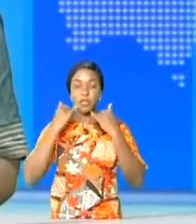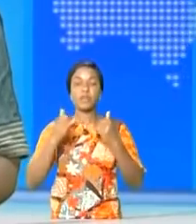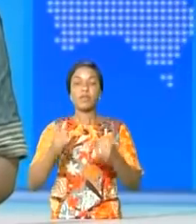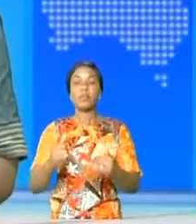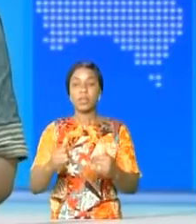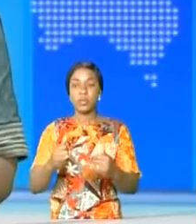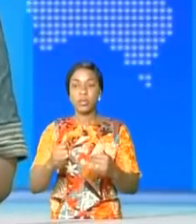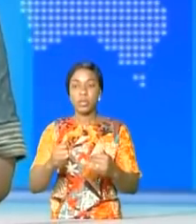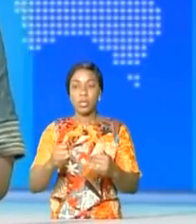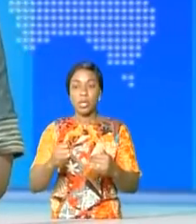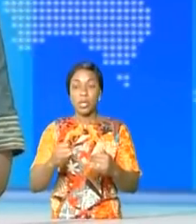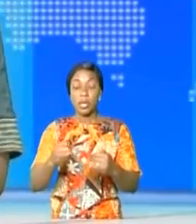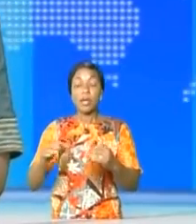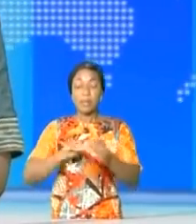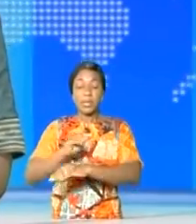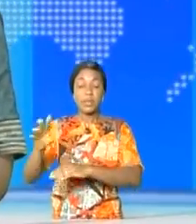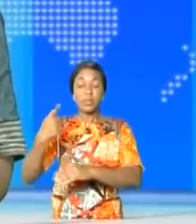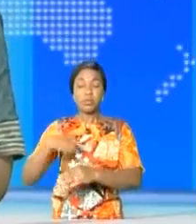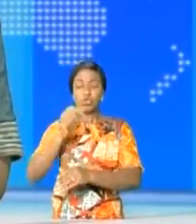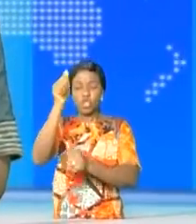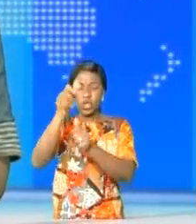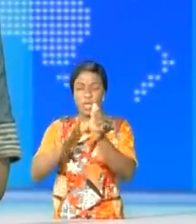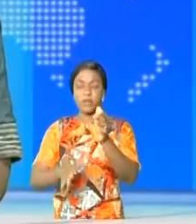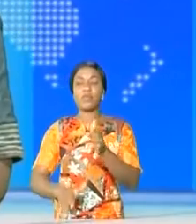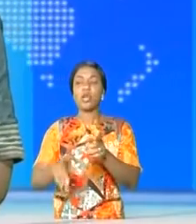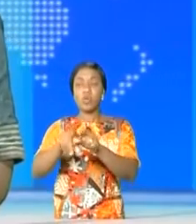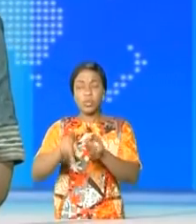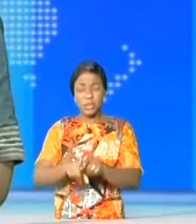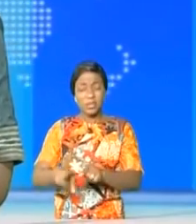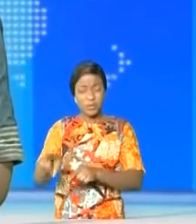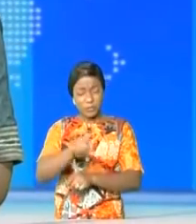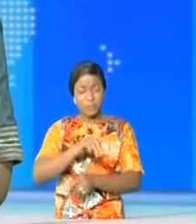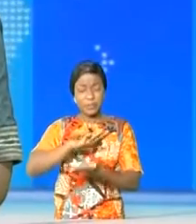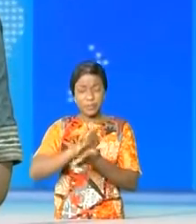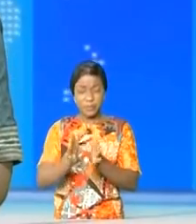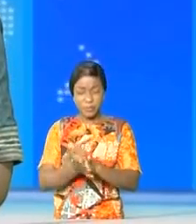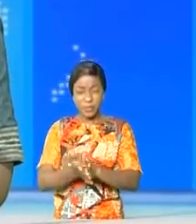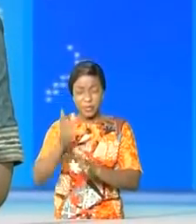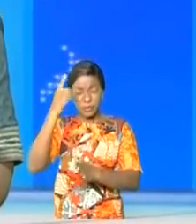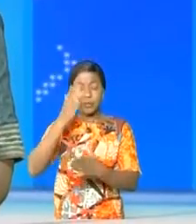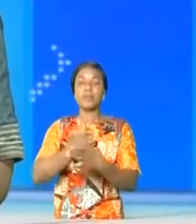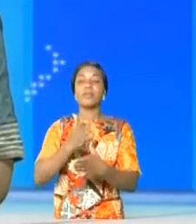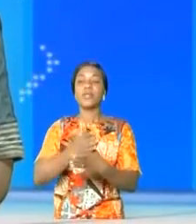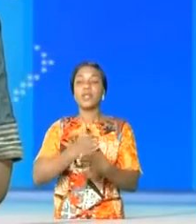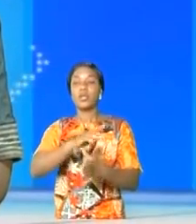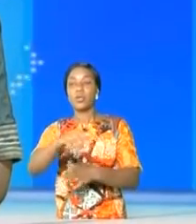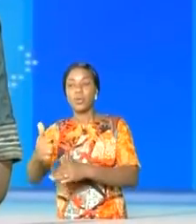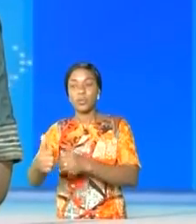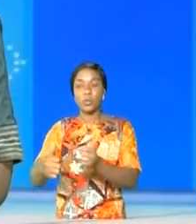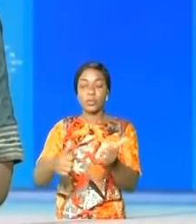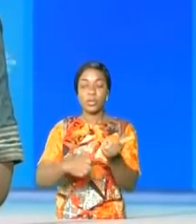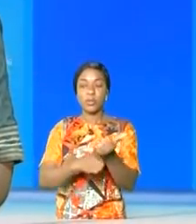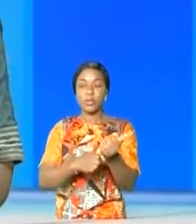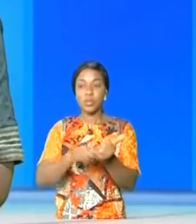qui nous parviennent régulièrement indiquent que vous faites l'objet de toute forme de tracasserie et de trafic